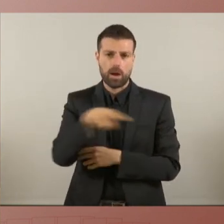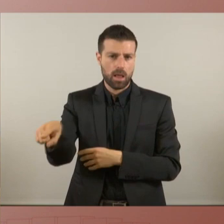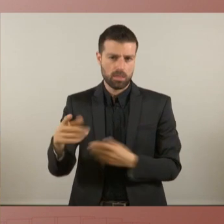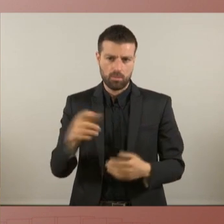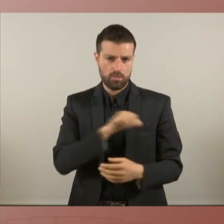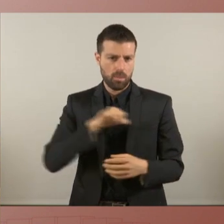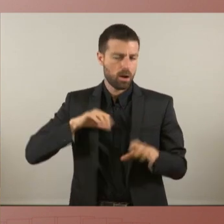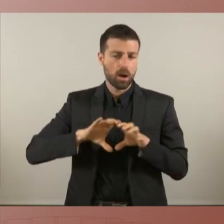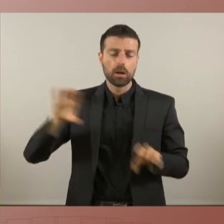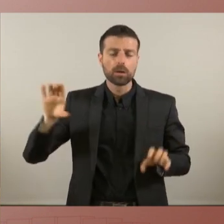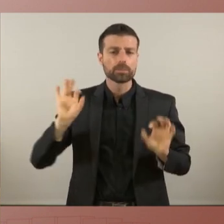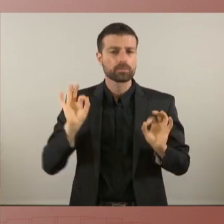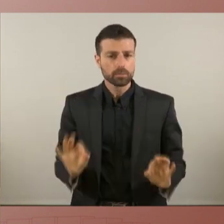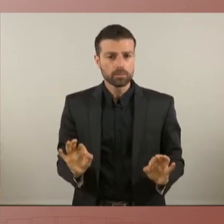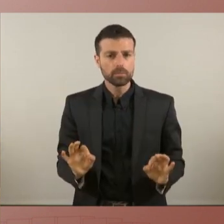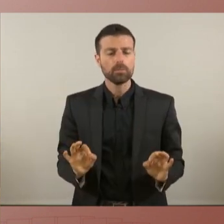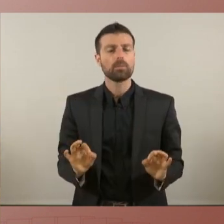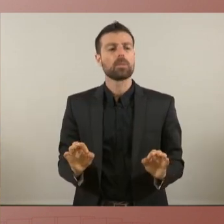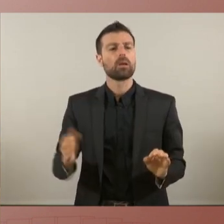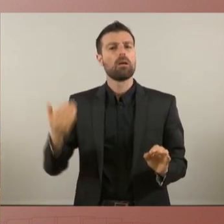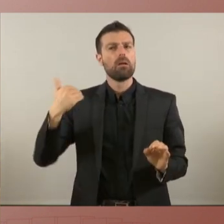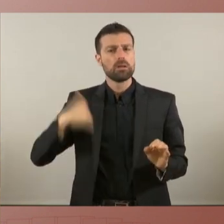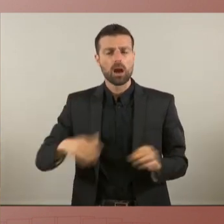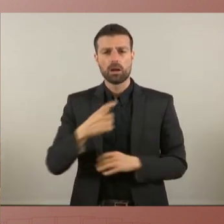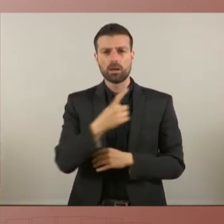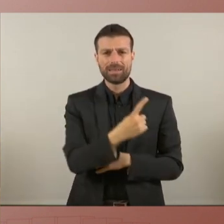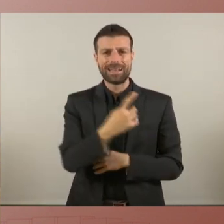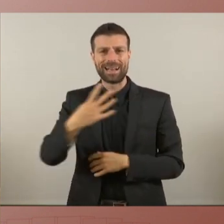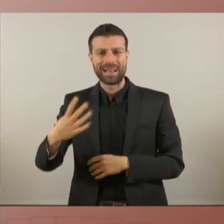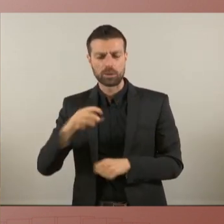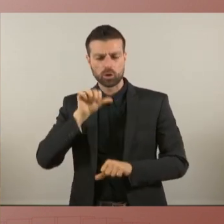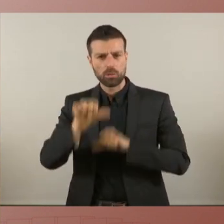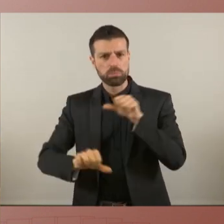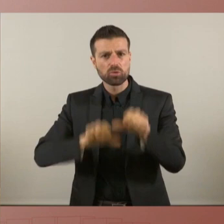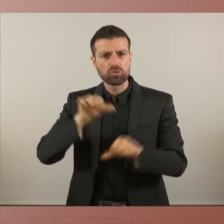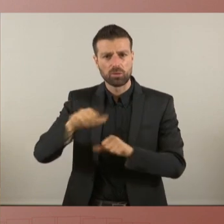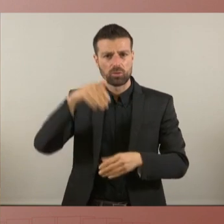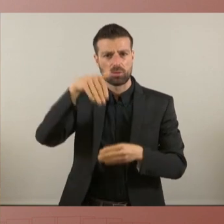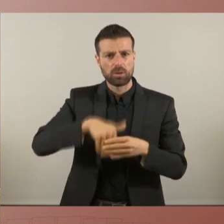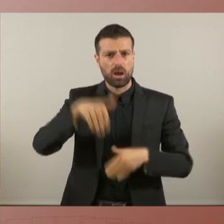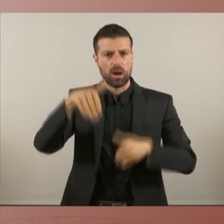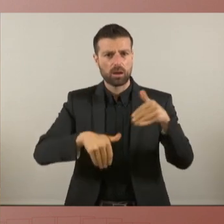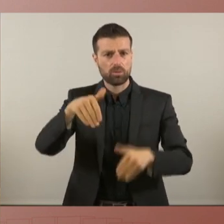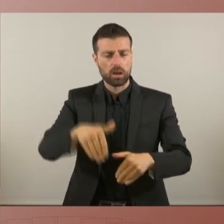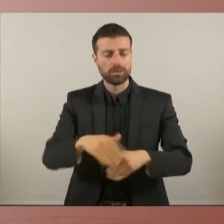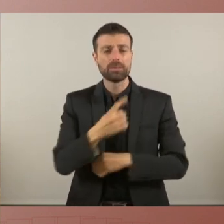han sigut presents i s'han dut a terme 14 processos electorals 14 on les forces que